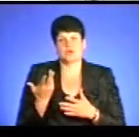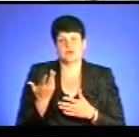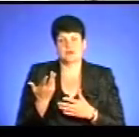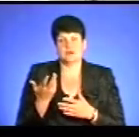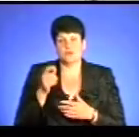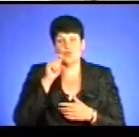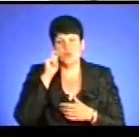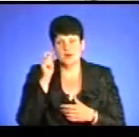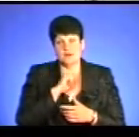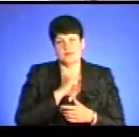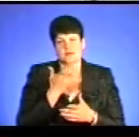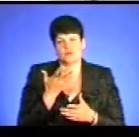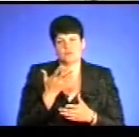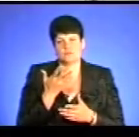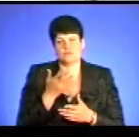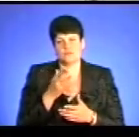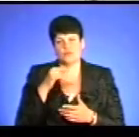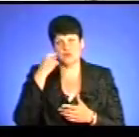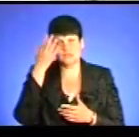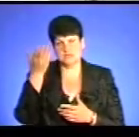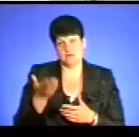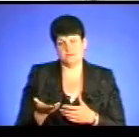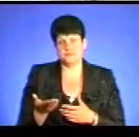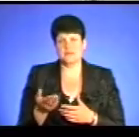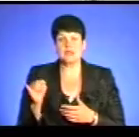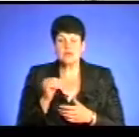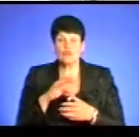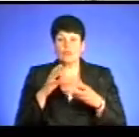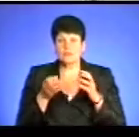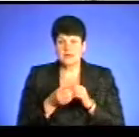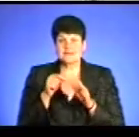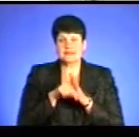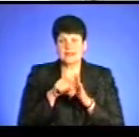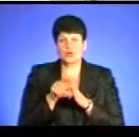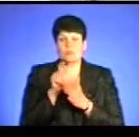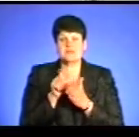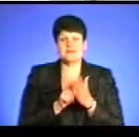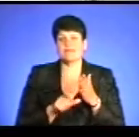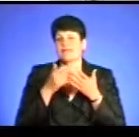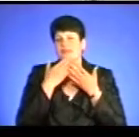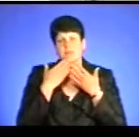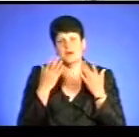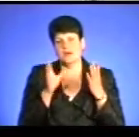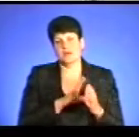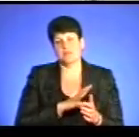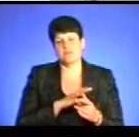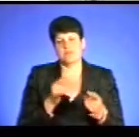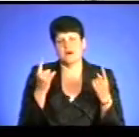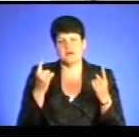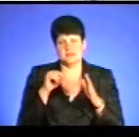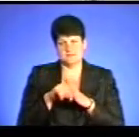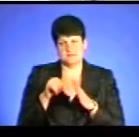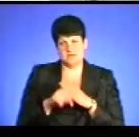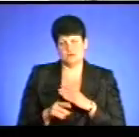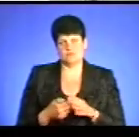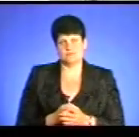цієї держави в Росії, країні-агресора. І, в принципі, сам текст його пісень не наповнений якимось багатим змістом, але це